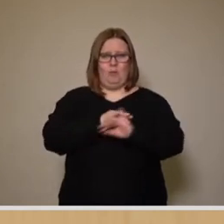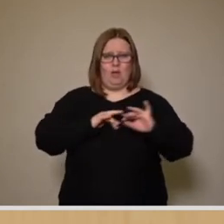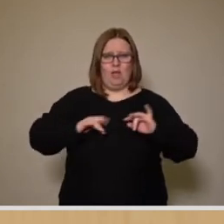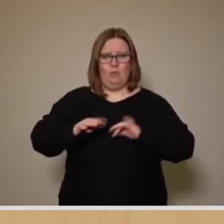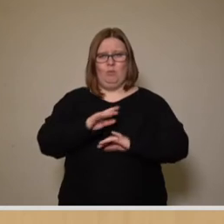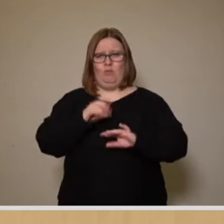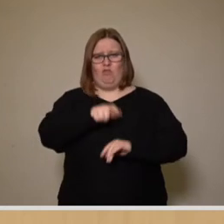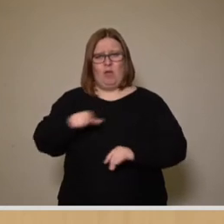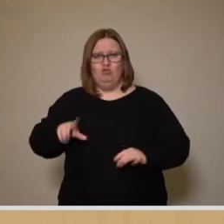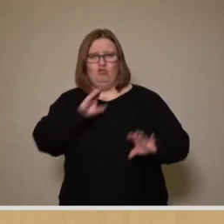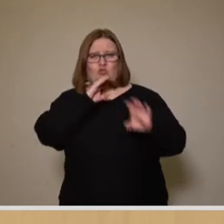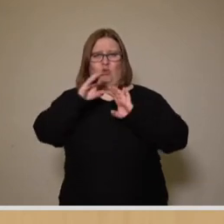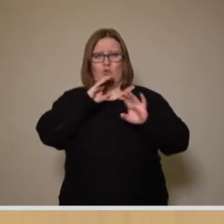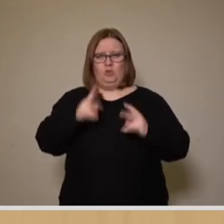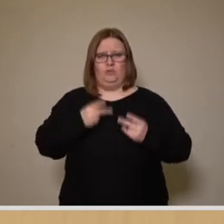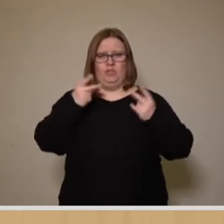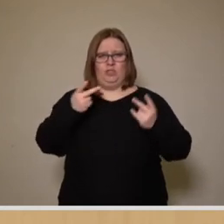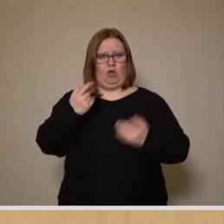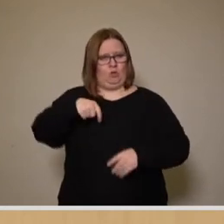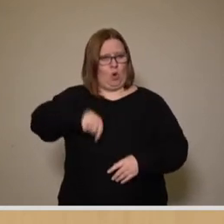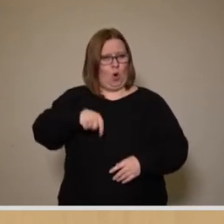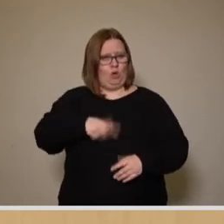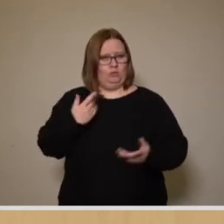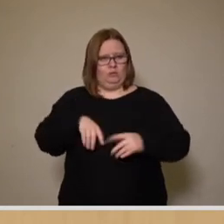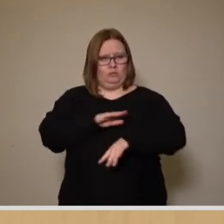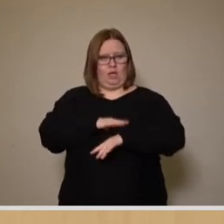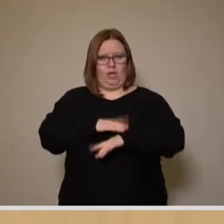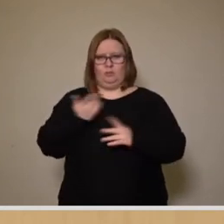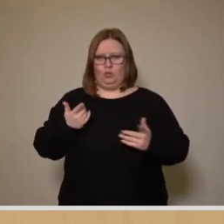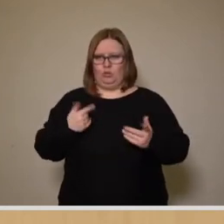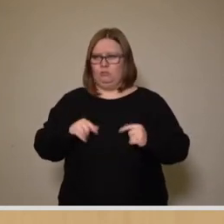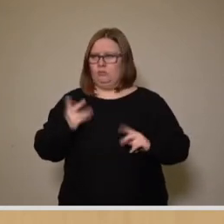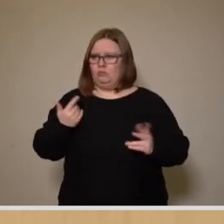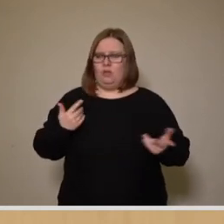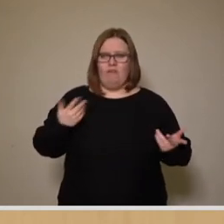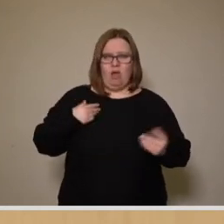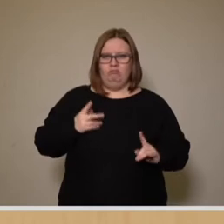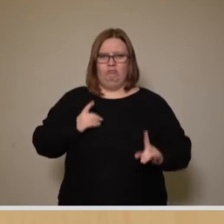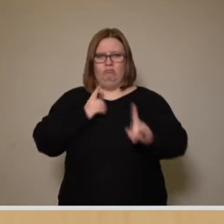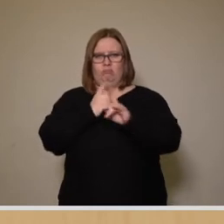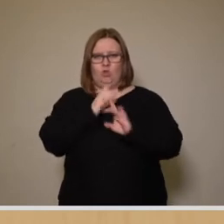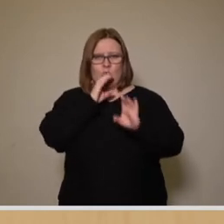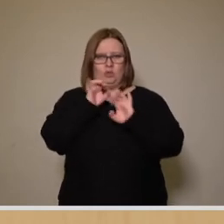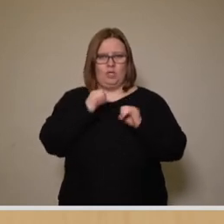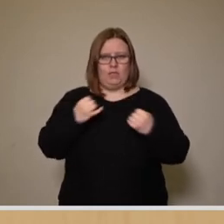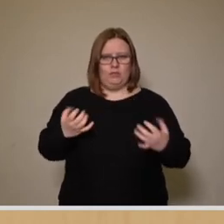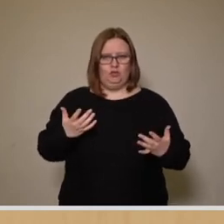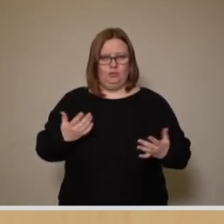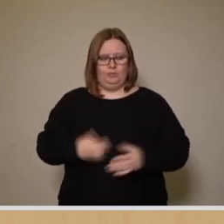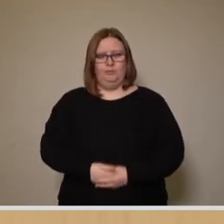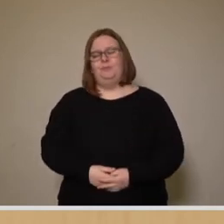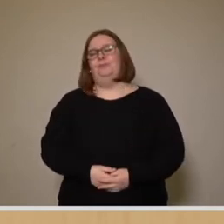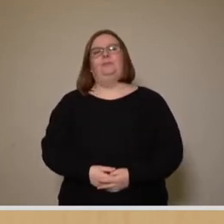Kommunikation ist wichtig, das wissen wir gerade heute in den Zeiten, in denen wir nicht so einfach kommunizieren können, wie wir das vielfach wollen.